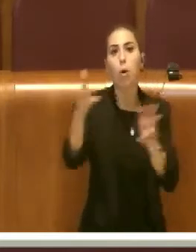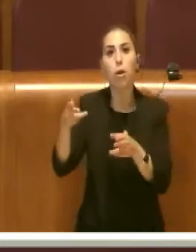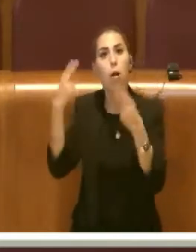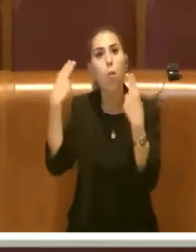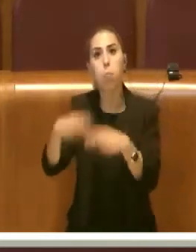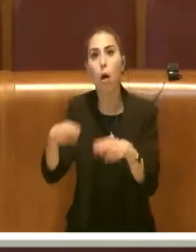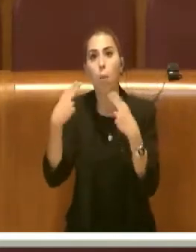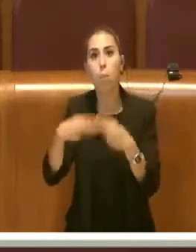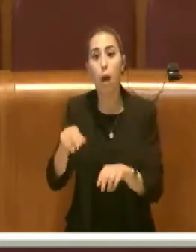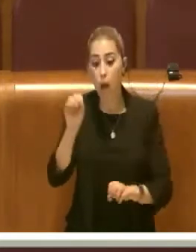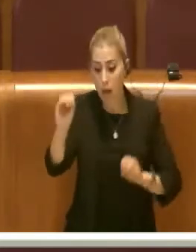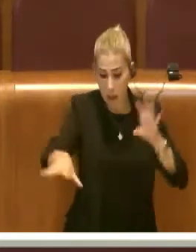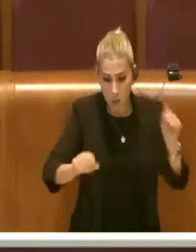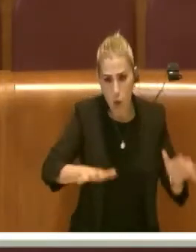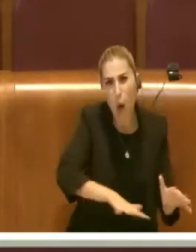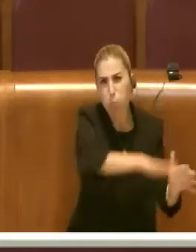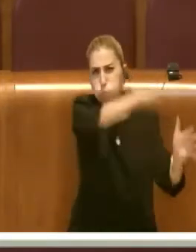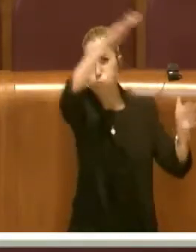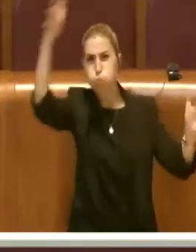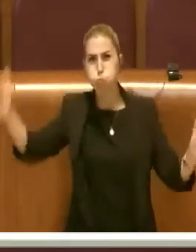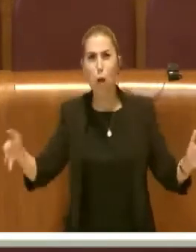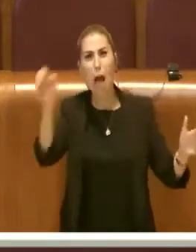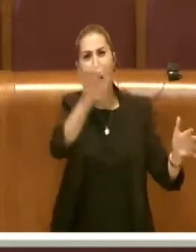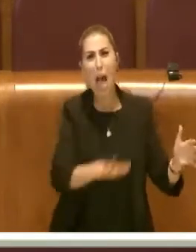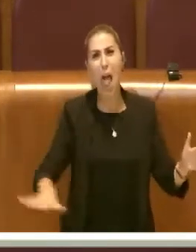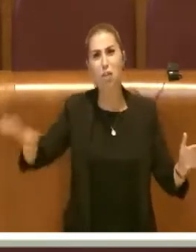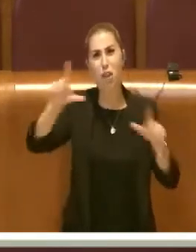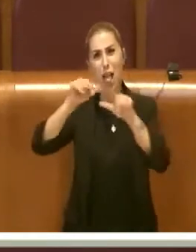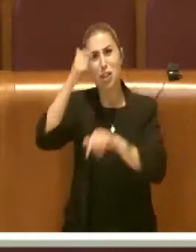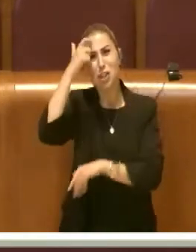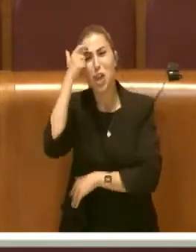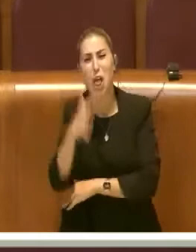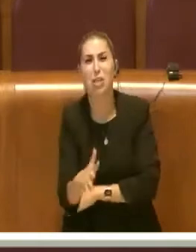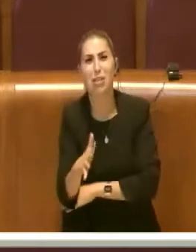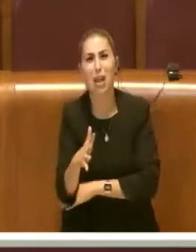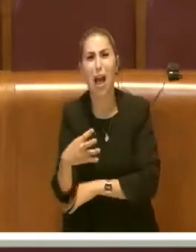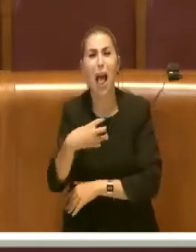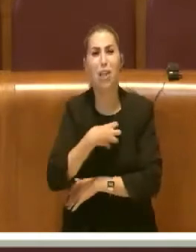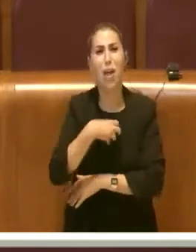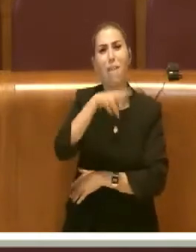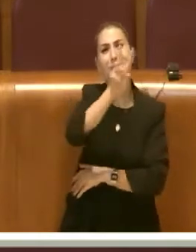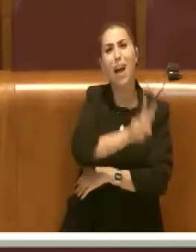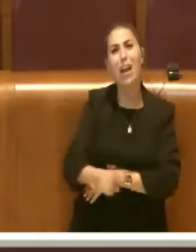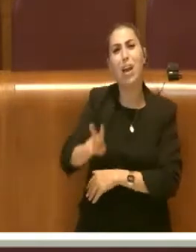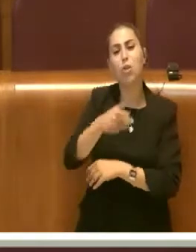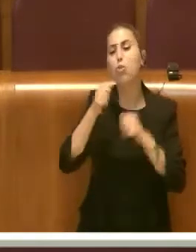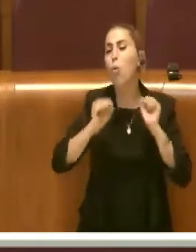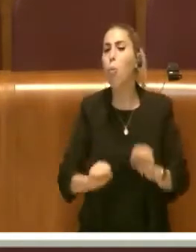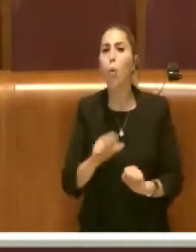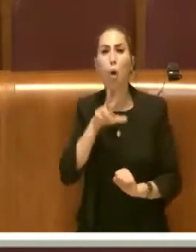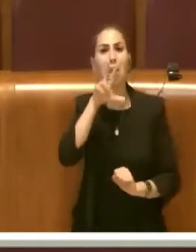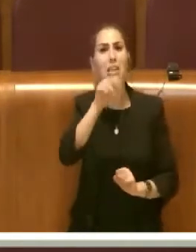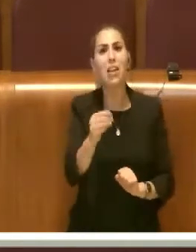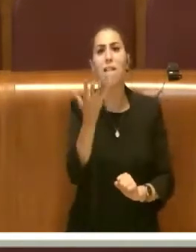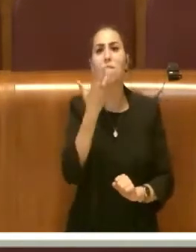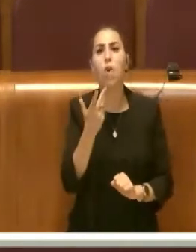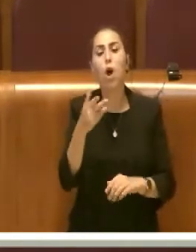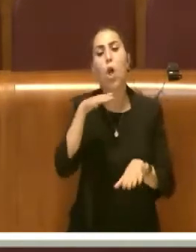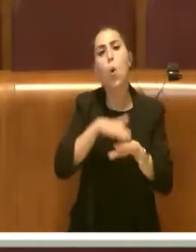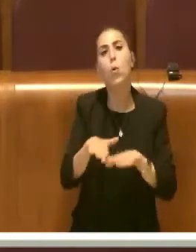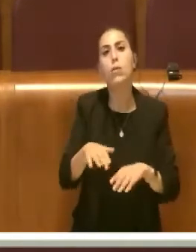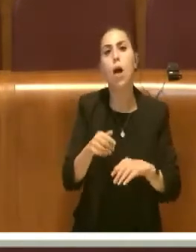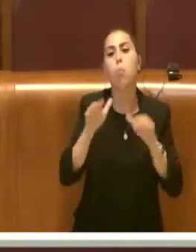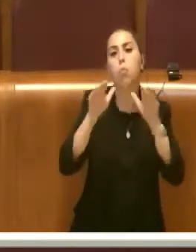i rifiuti rimangono a terra. E questo la Regione lo sa benissimo. E l'assessore Variliani non può andare a dire che vuole usare la protezione